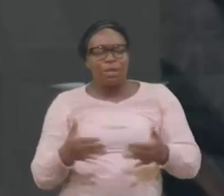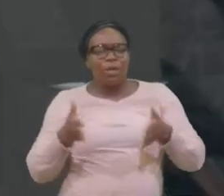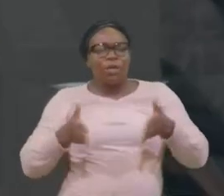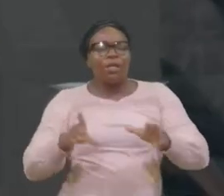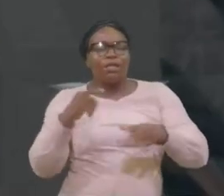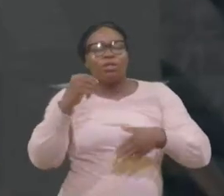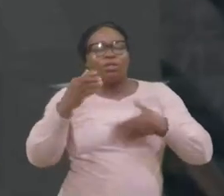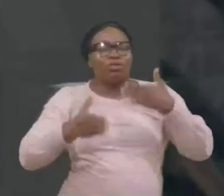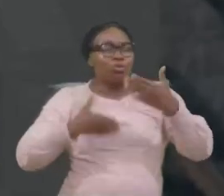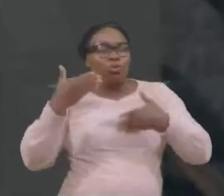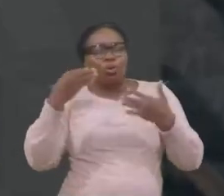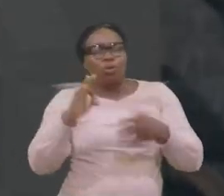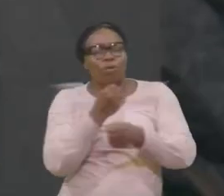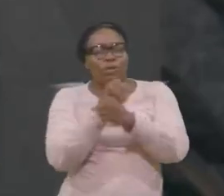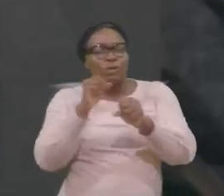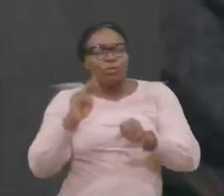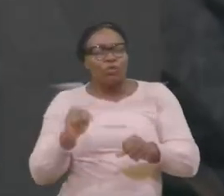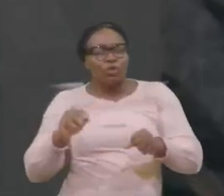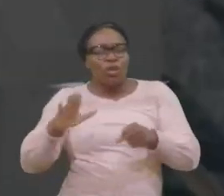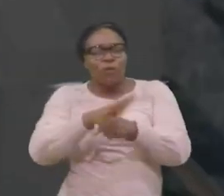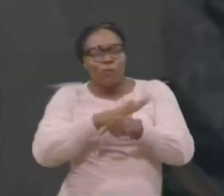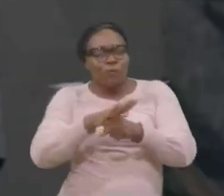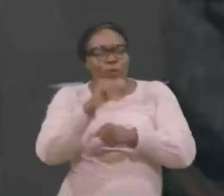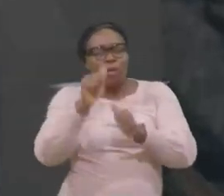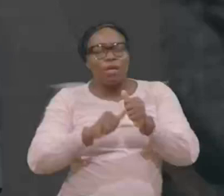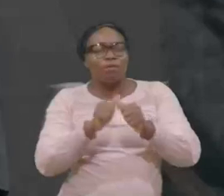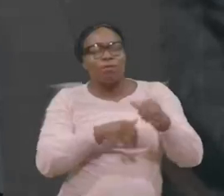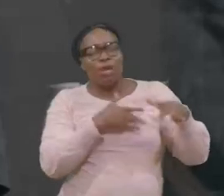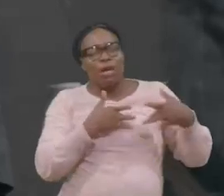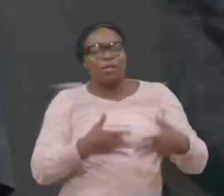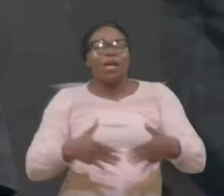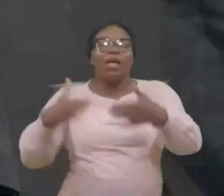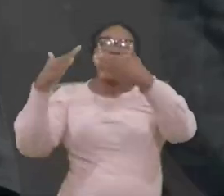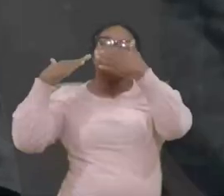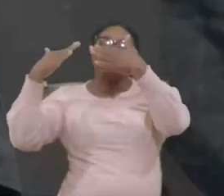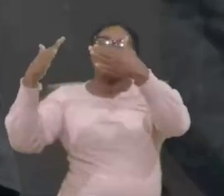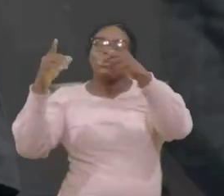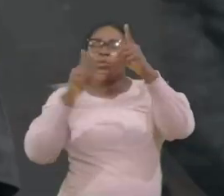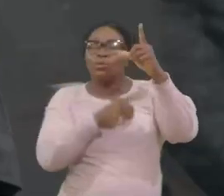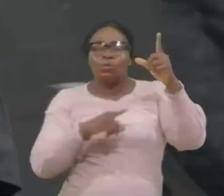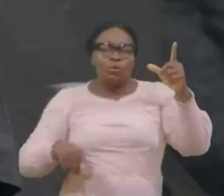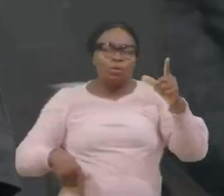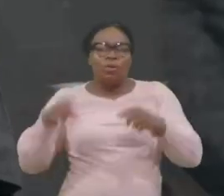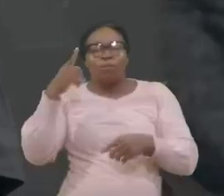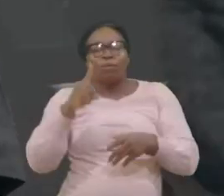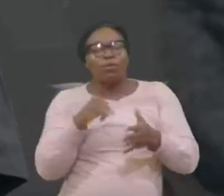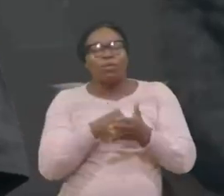la joie du salut, Coule, Rempli chaque cœur, Merci Seigneur, C'est fait,